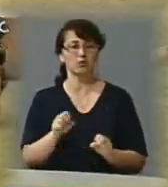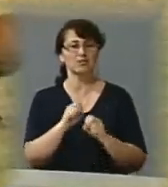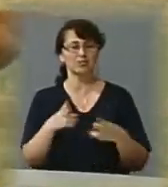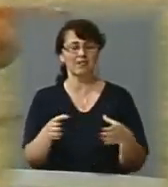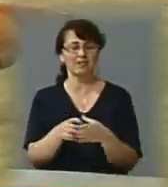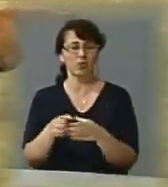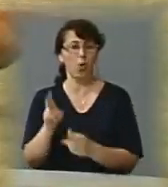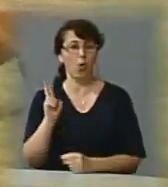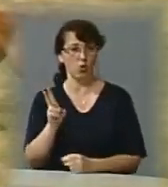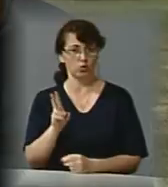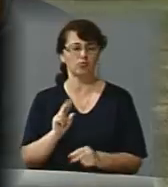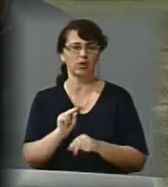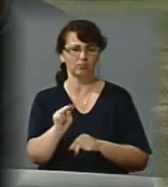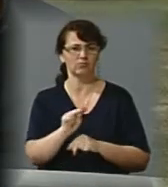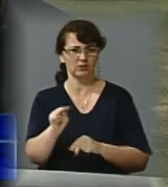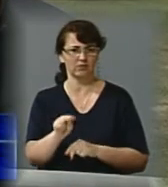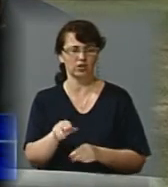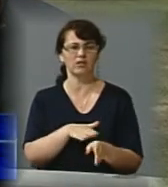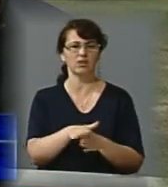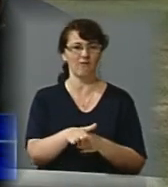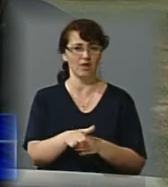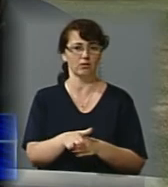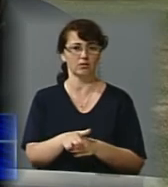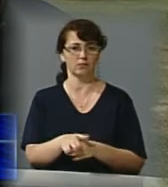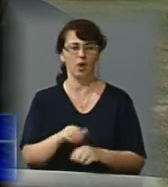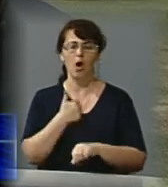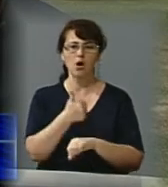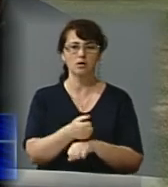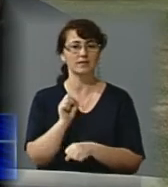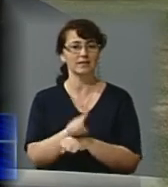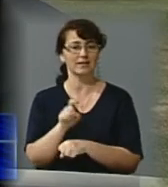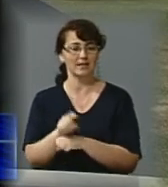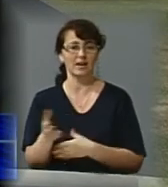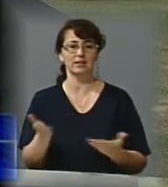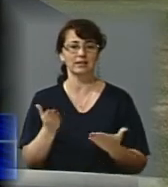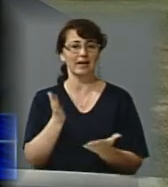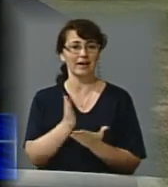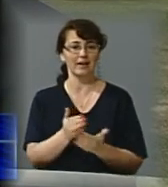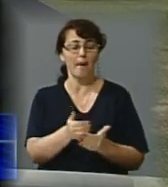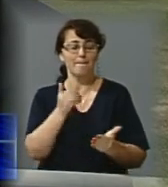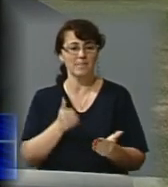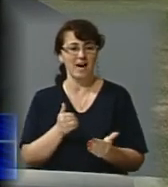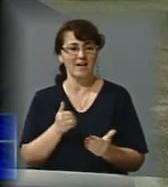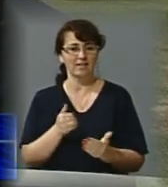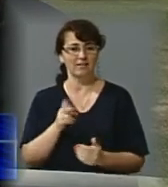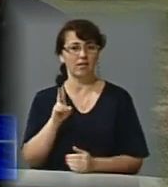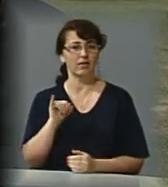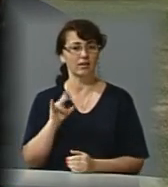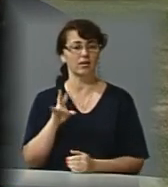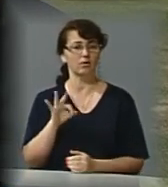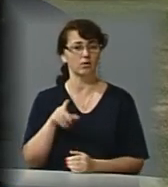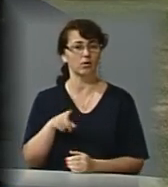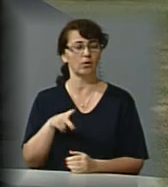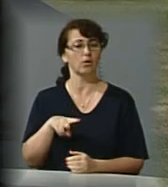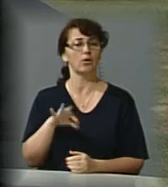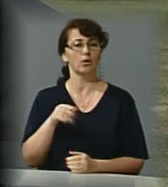прийшли кінологічні навчання. Основні задачі, які стоять перед кінологами та службовими собаками, це